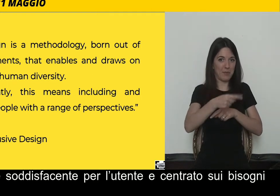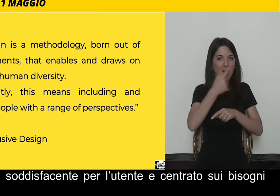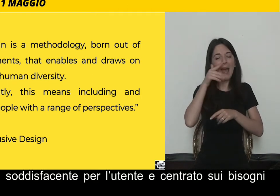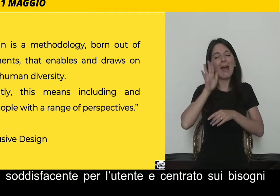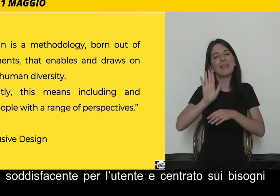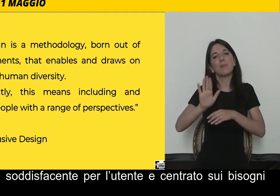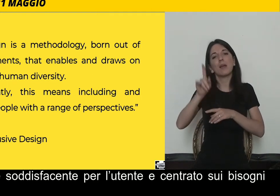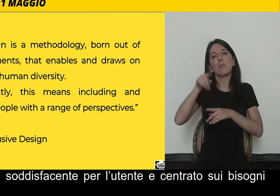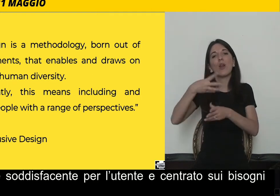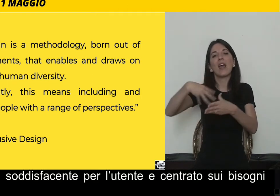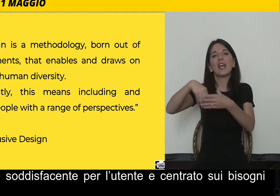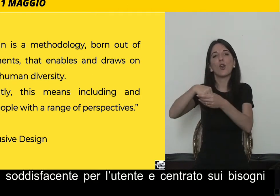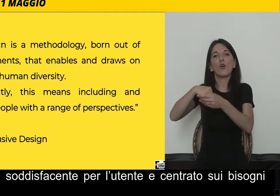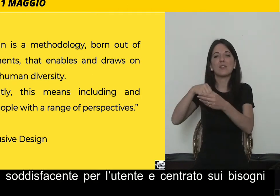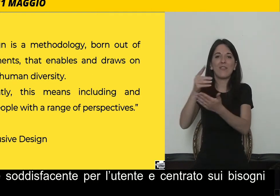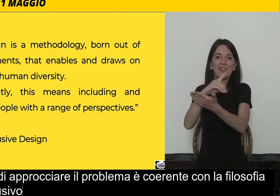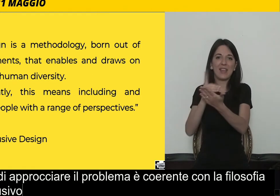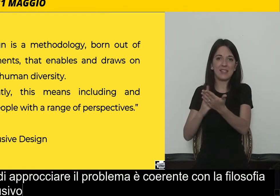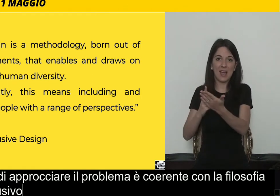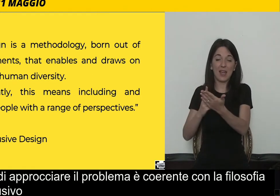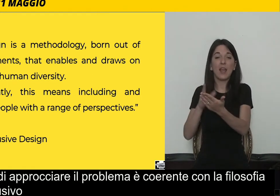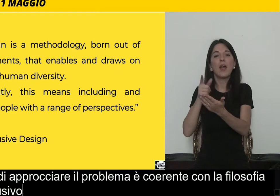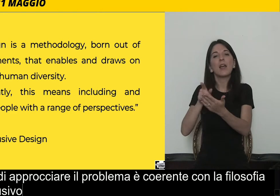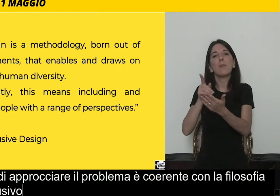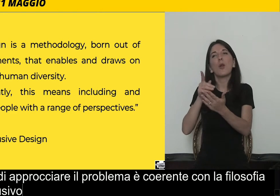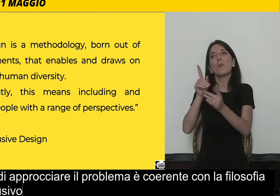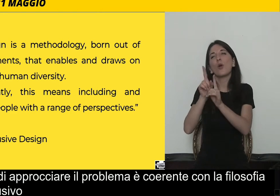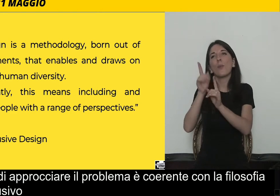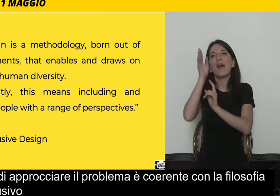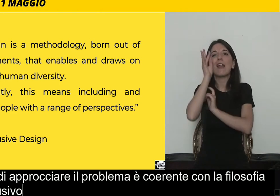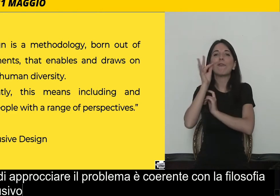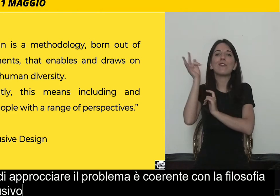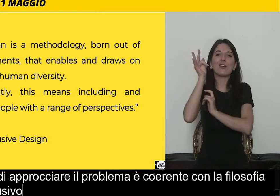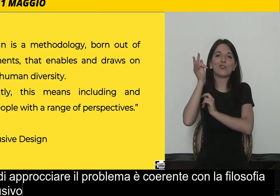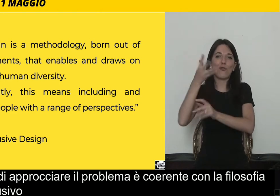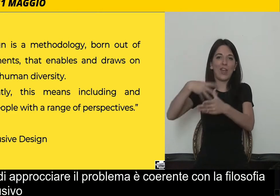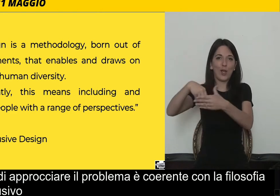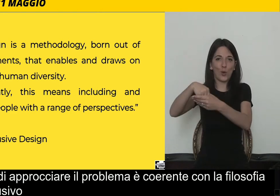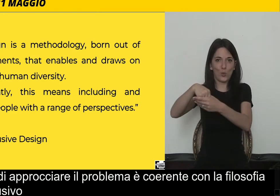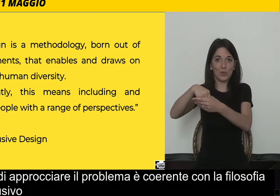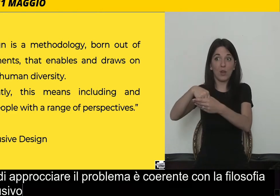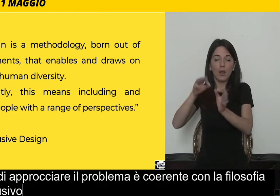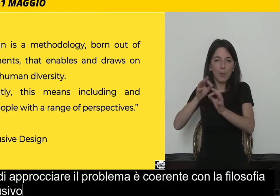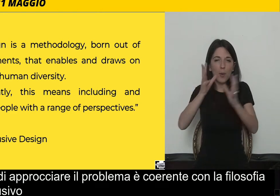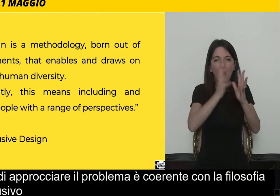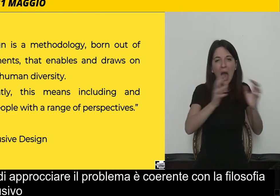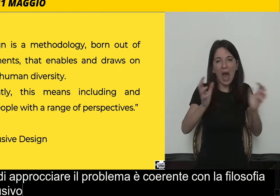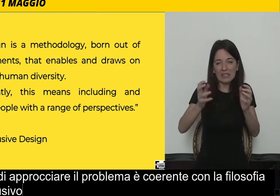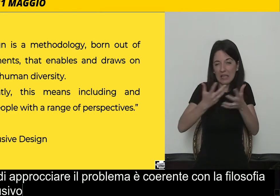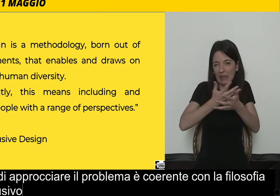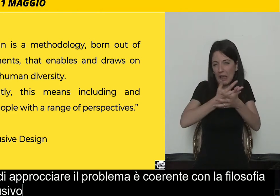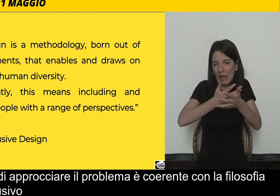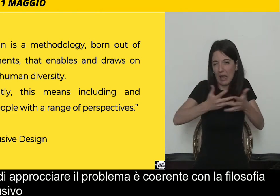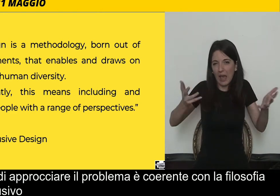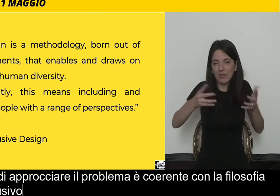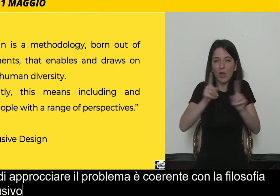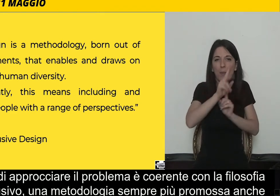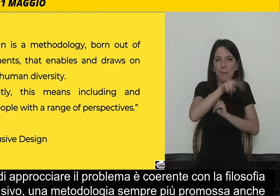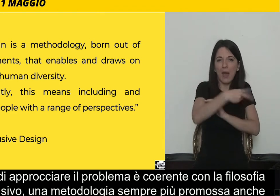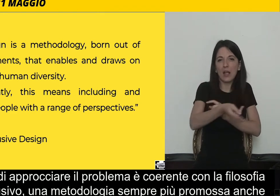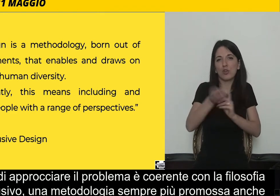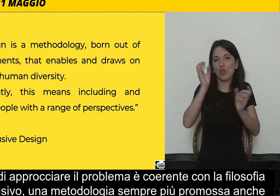progettazione che è sempre più promossa anche dalle grandi aziende, dai grandi player industriali, Microsoft,